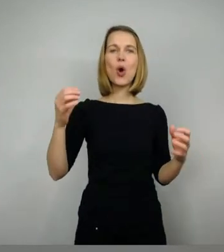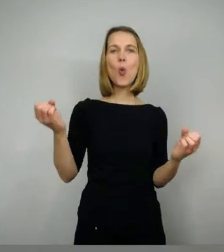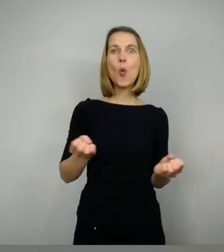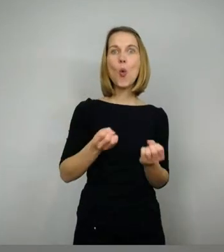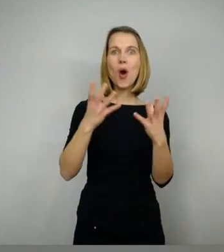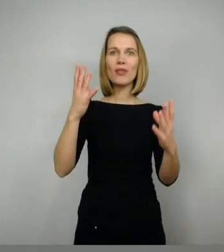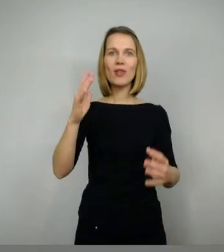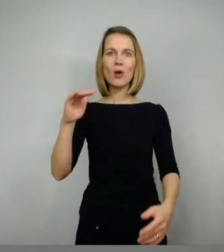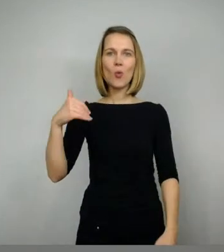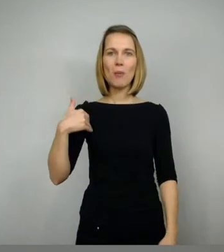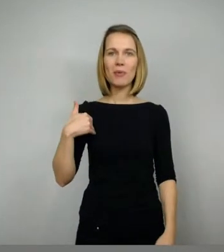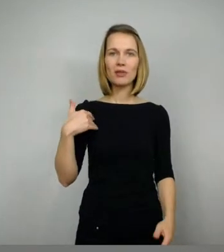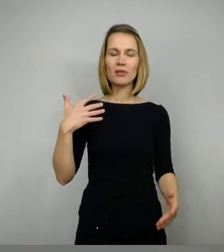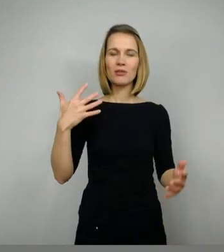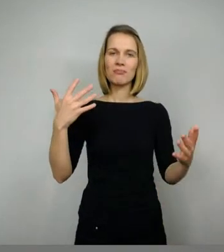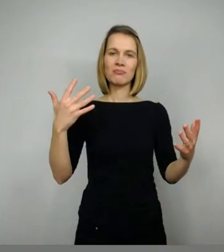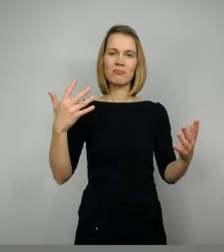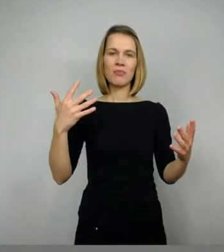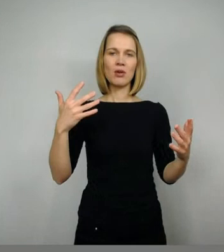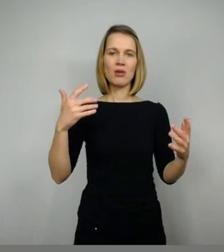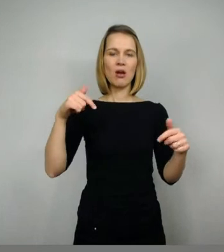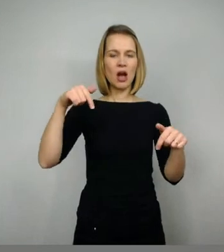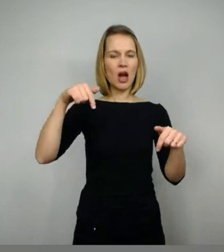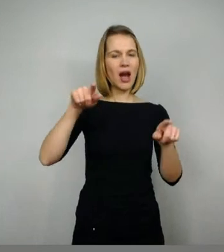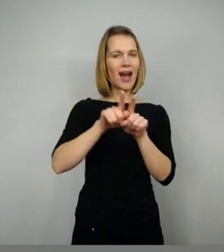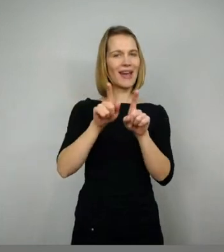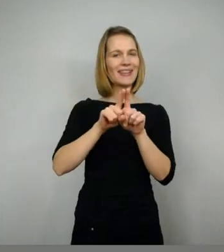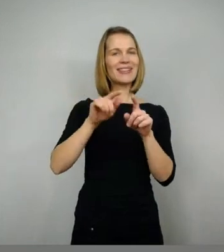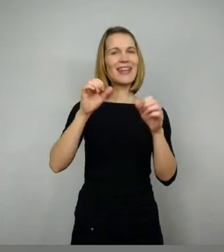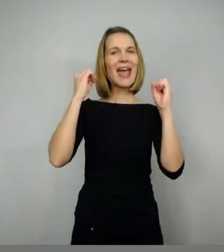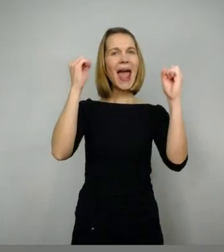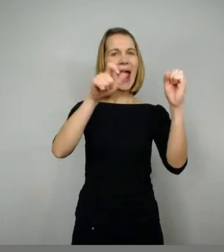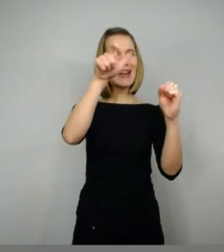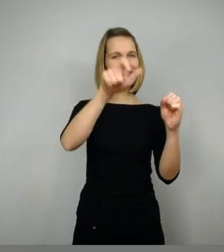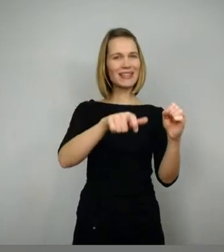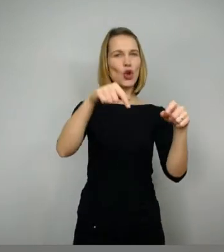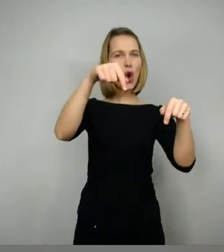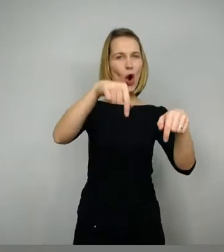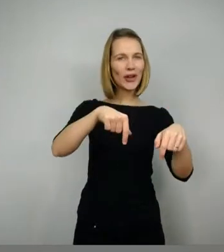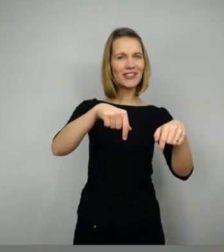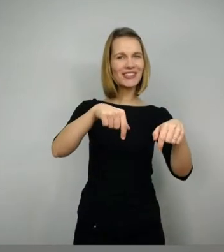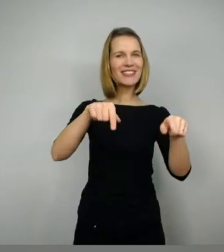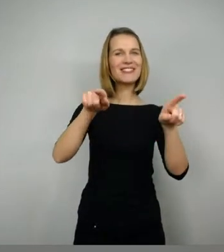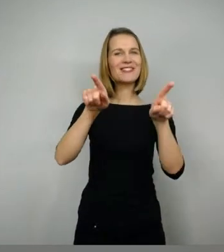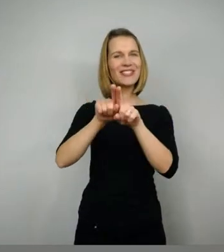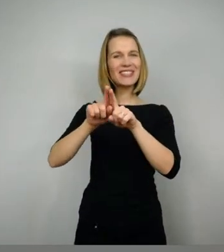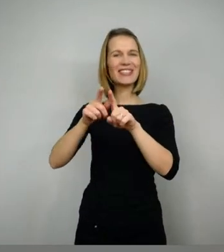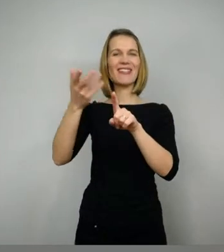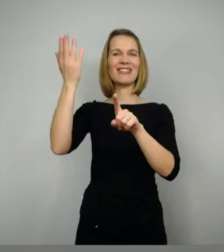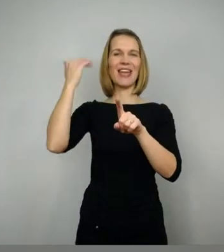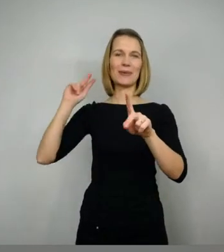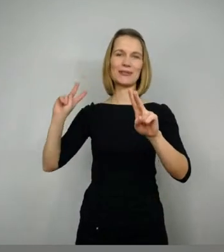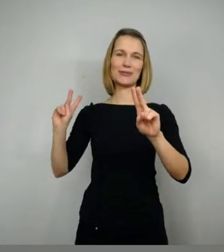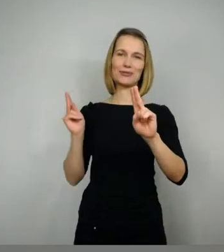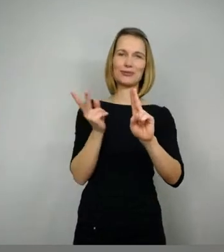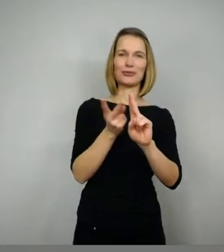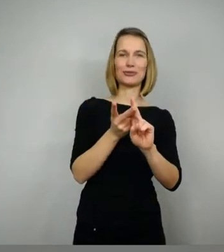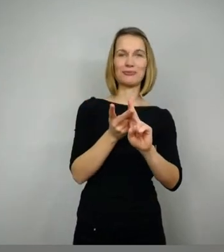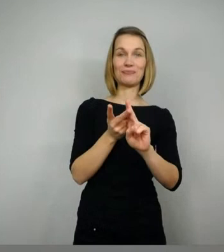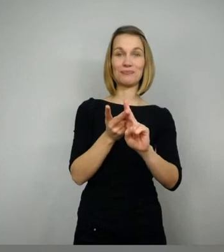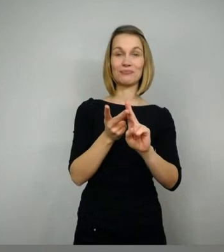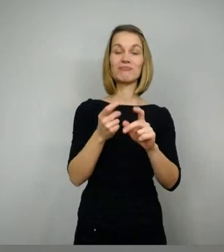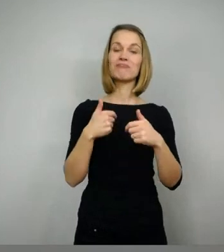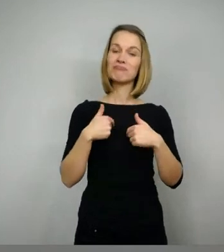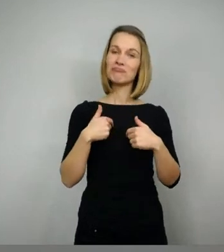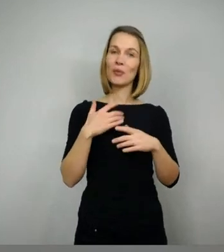gar nicht so unendlich. Das war es jetzt erstmal von meiner Seite. Wenn jetzt noch Fragen da sind, könnt ihr die noch loswerden. Ansonsten